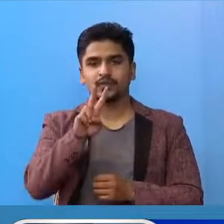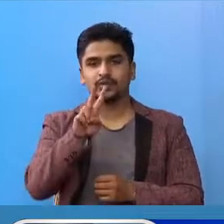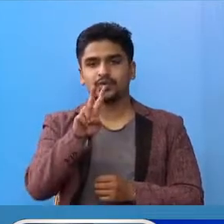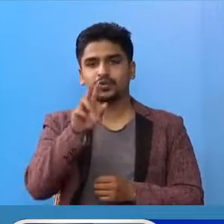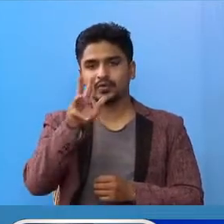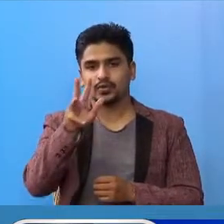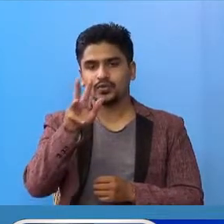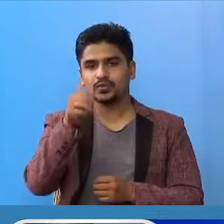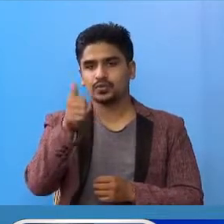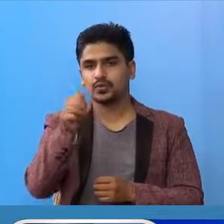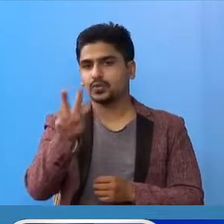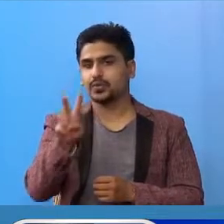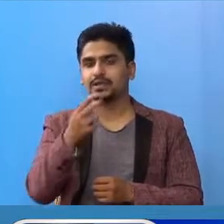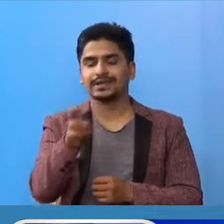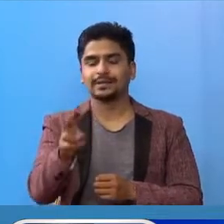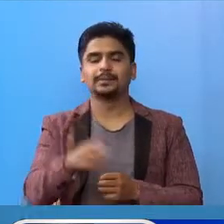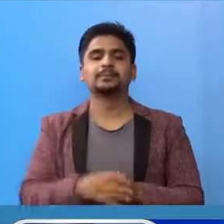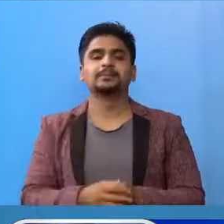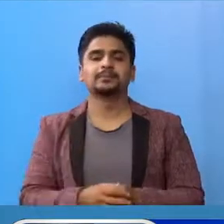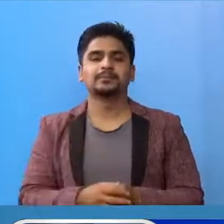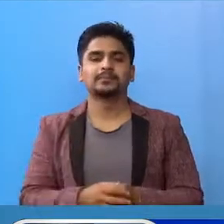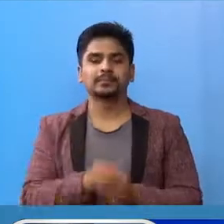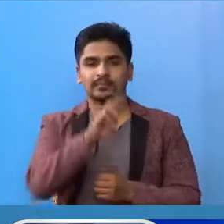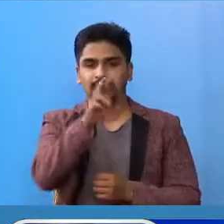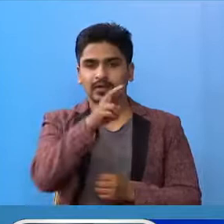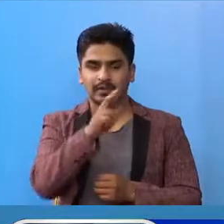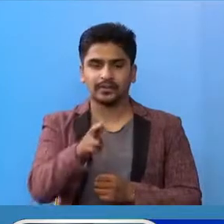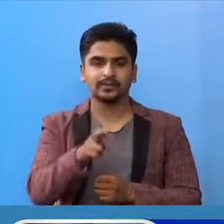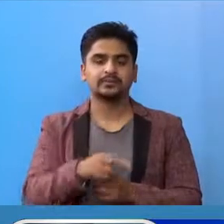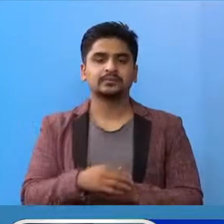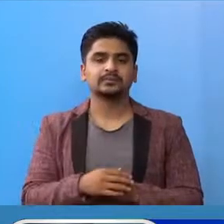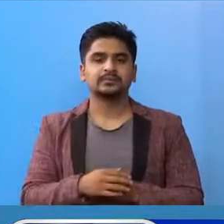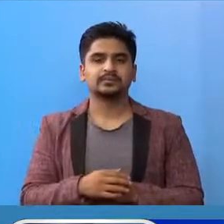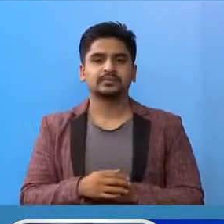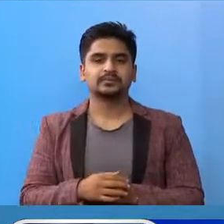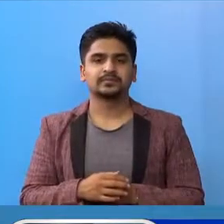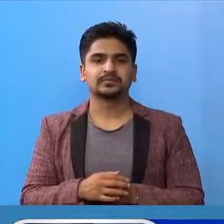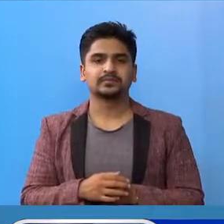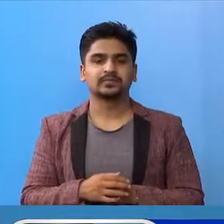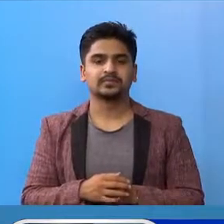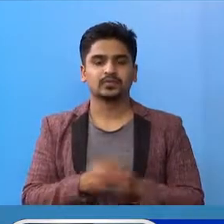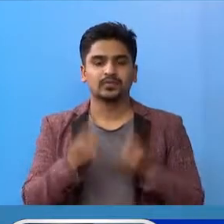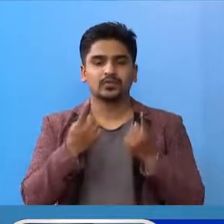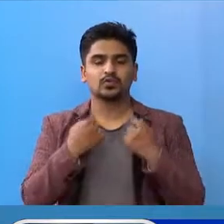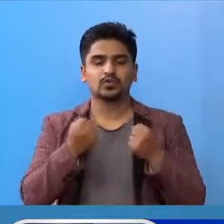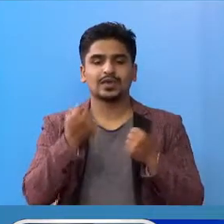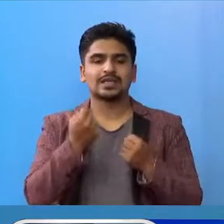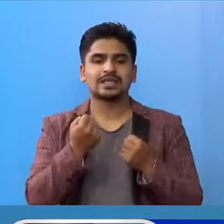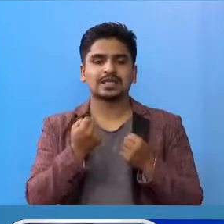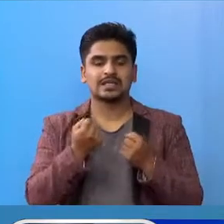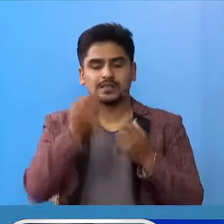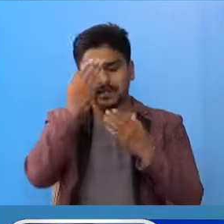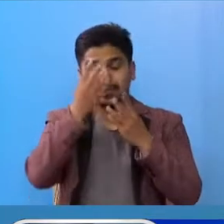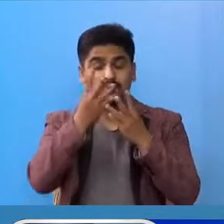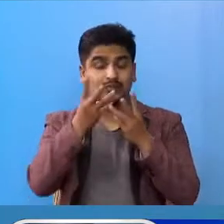,0962 जना, र स्वास्चलाब गरी